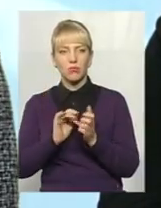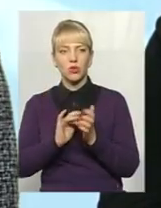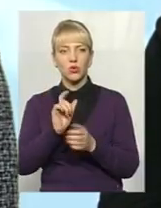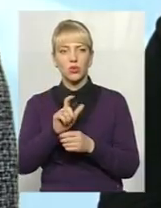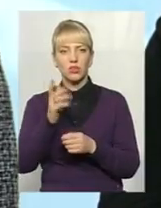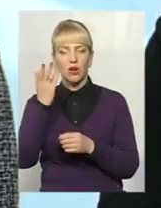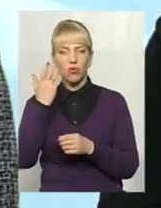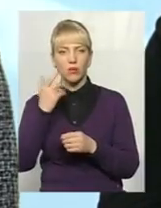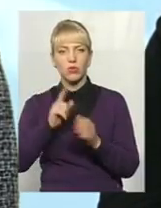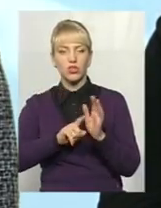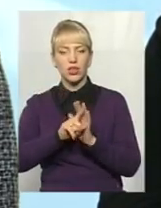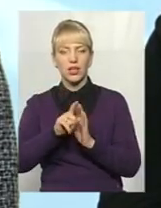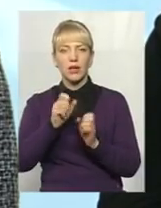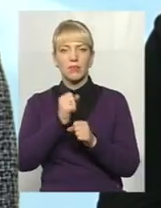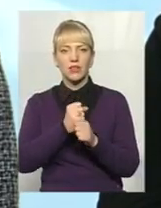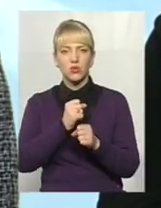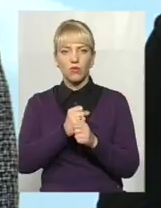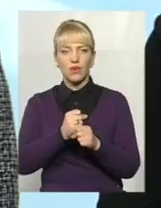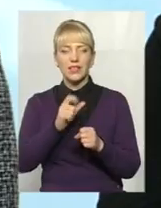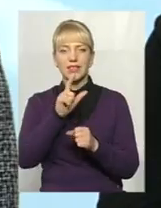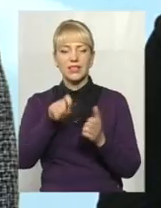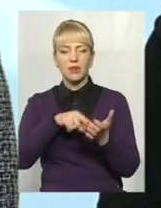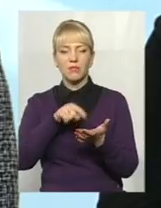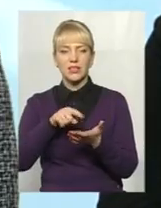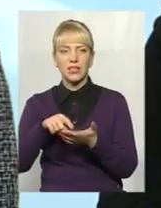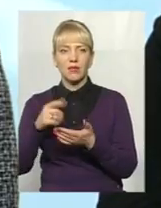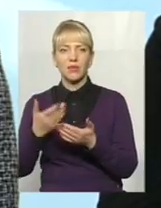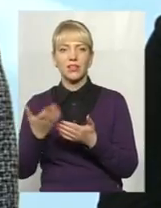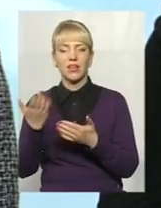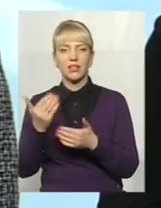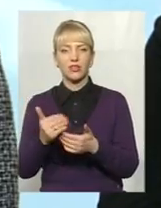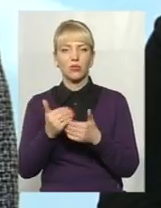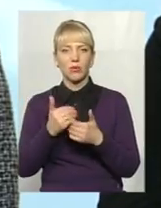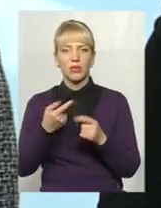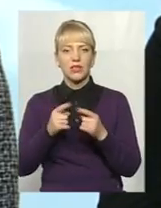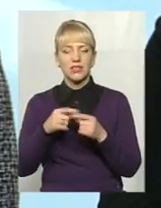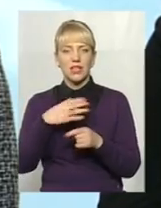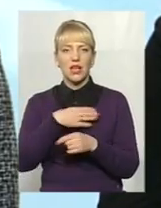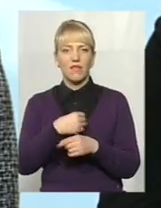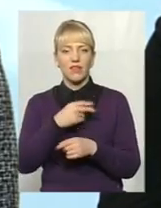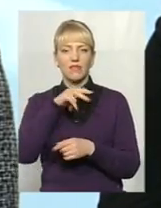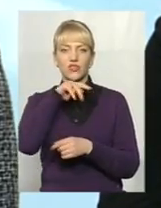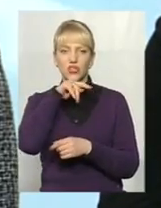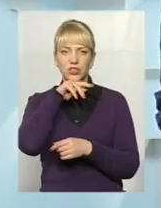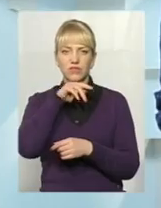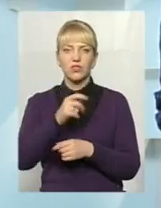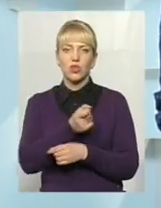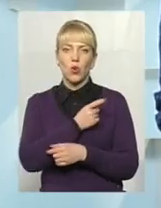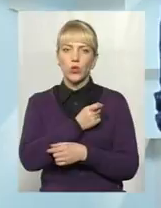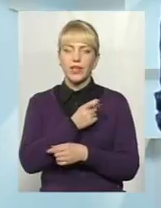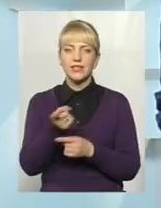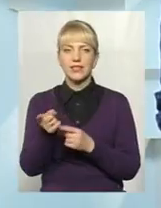почали працювати з містами, які підставили свої плечеці, це і Львів, так само, Чернівці, Одеса,